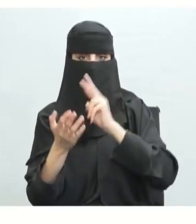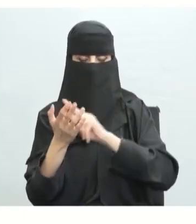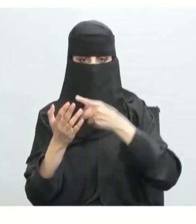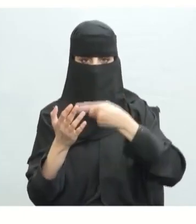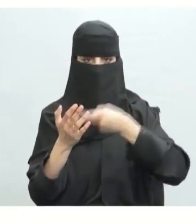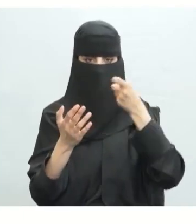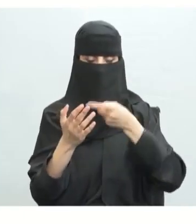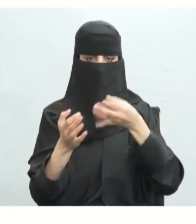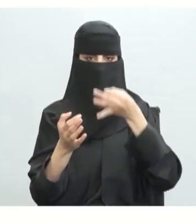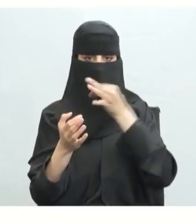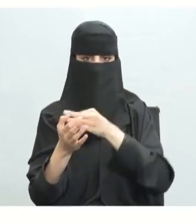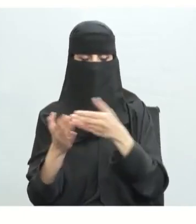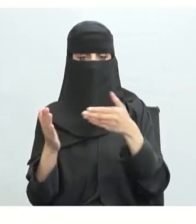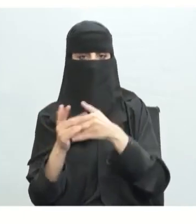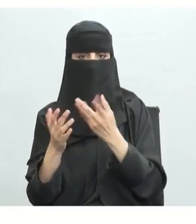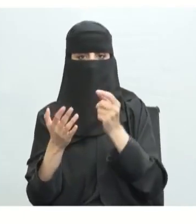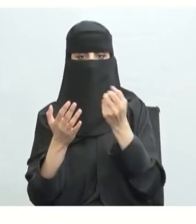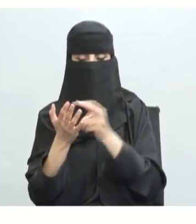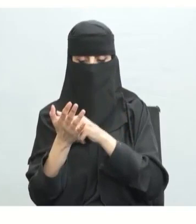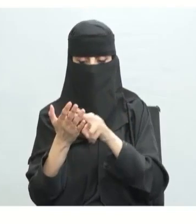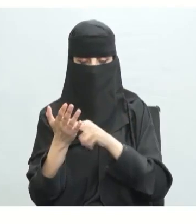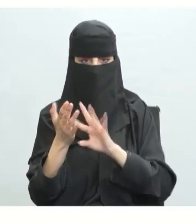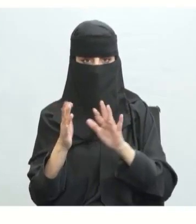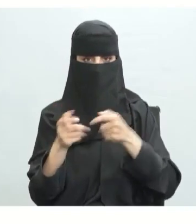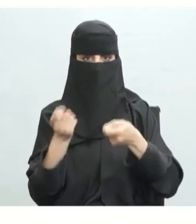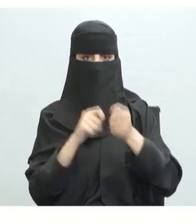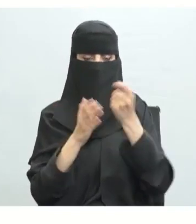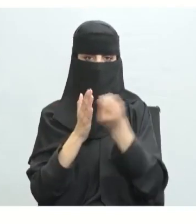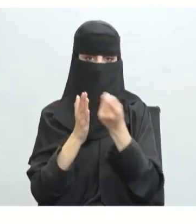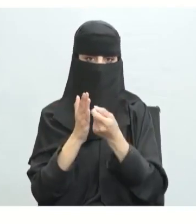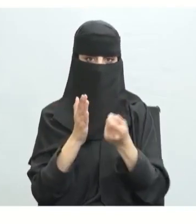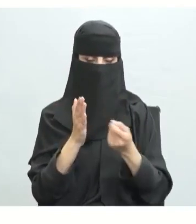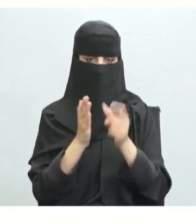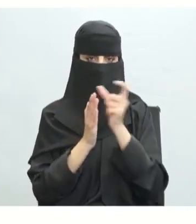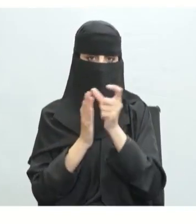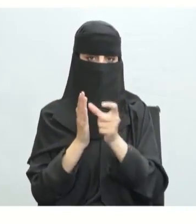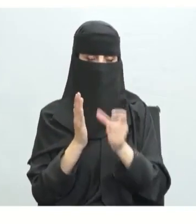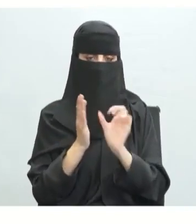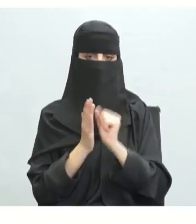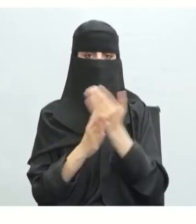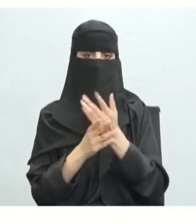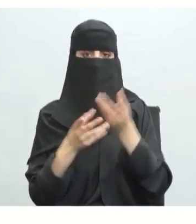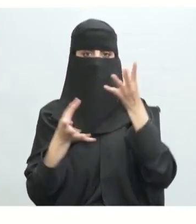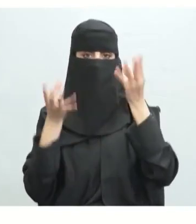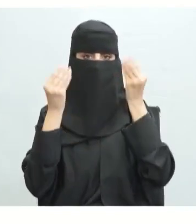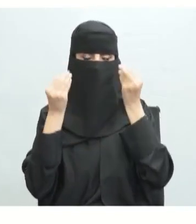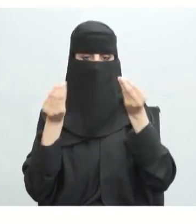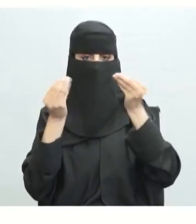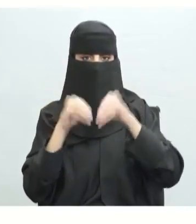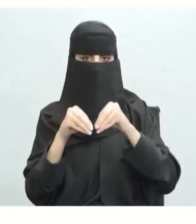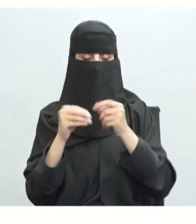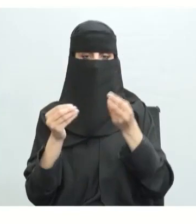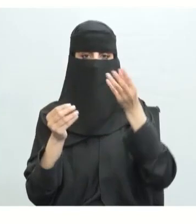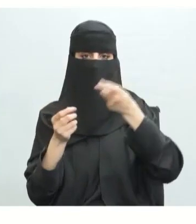التعليقات والتلقيصات ورسوم التذكر لزيادة الفهم والاستيعاب هذه هي أهم أهداف الوحدة التدريبية